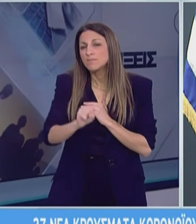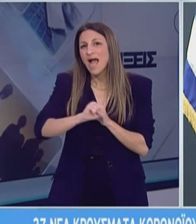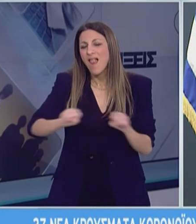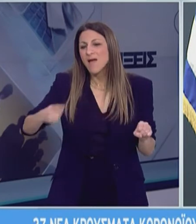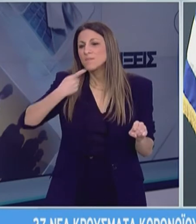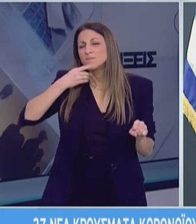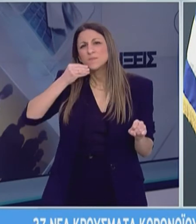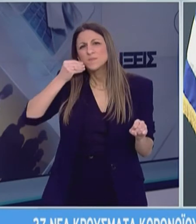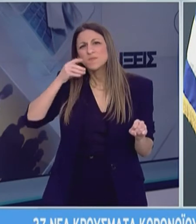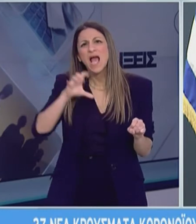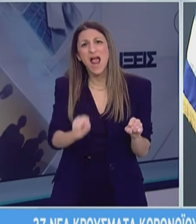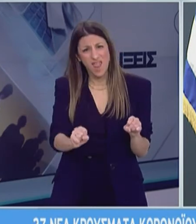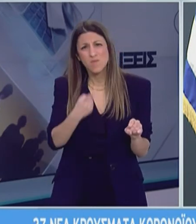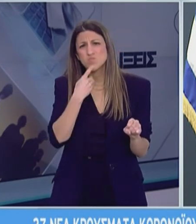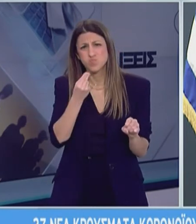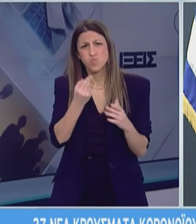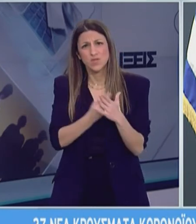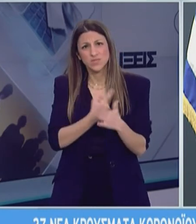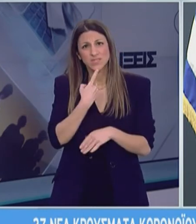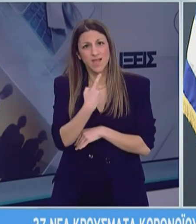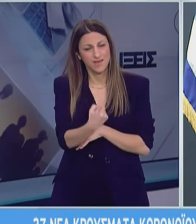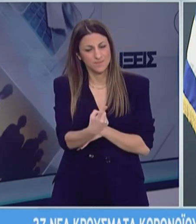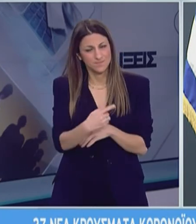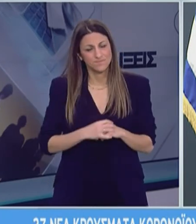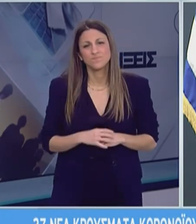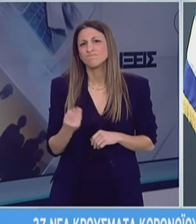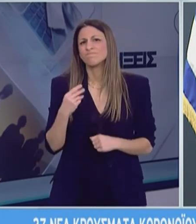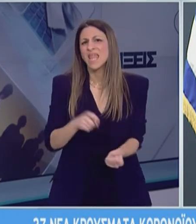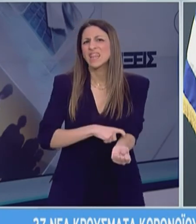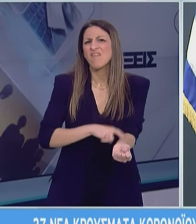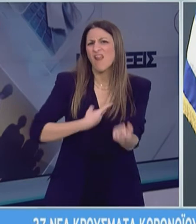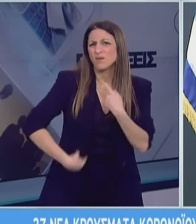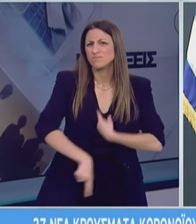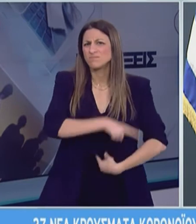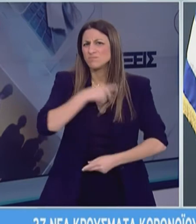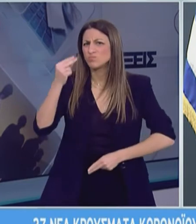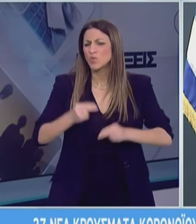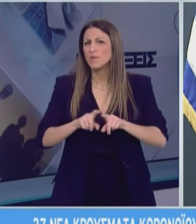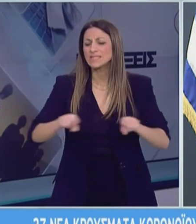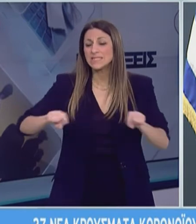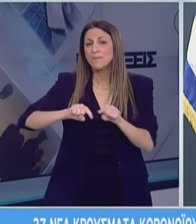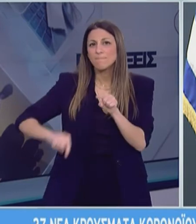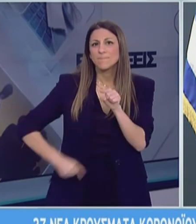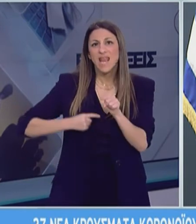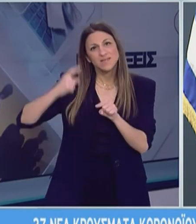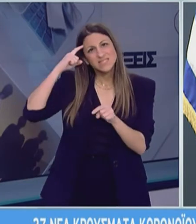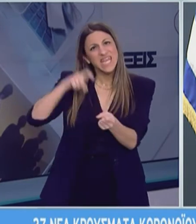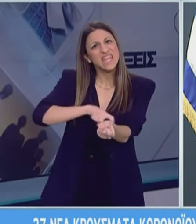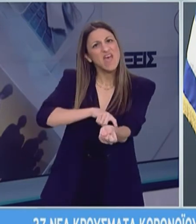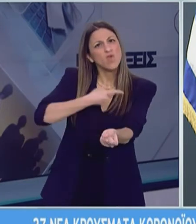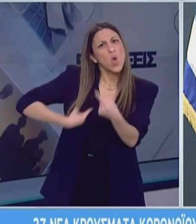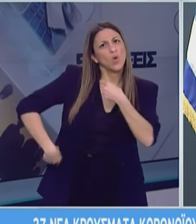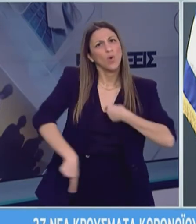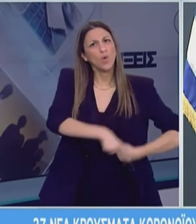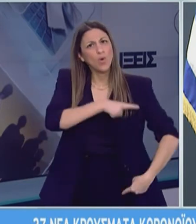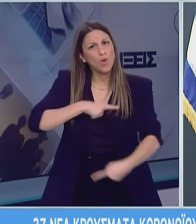και περισσότερο αναφέρεται στη βιβλιογραφία. Τα νευρολογικά σύνδρομα φαίνεται πως οφείλονται σε προσβολή του εγκεφάλου και των έβρων του από τον